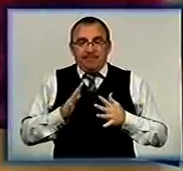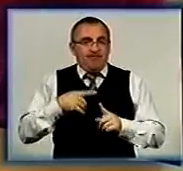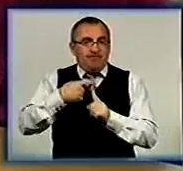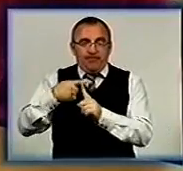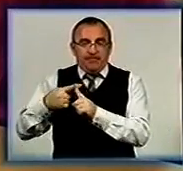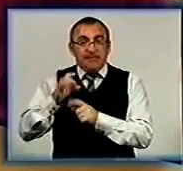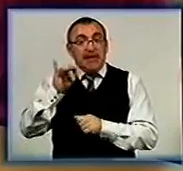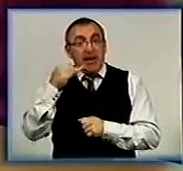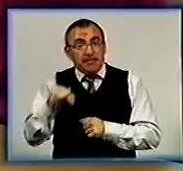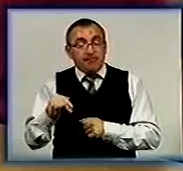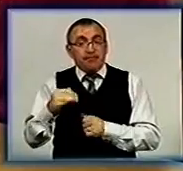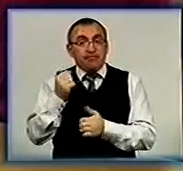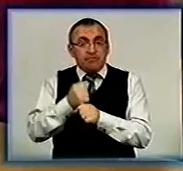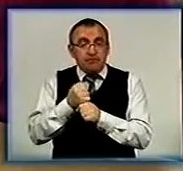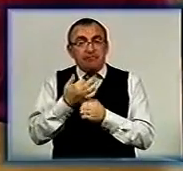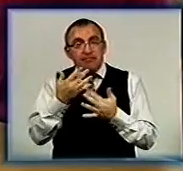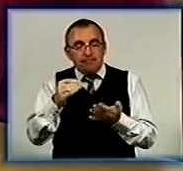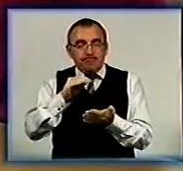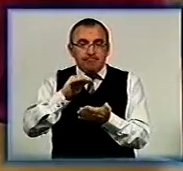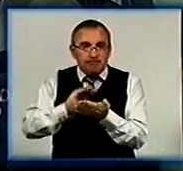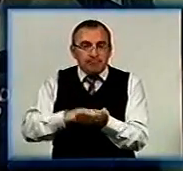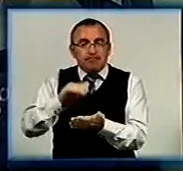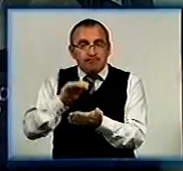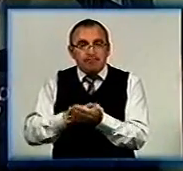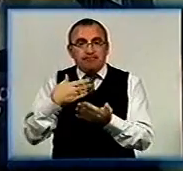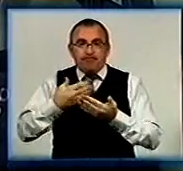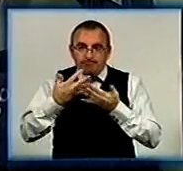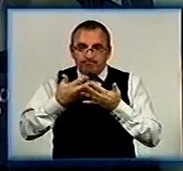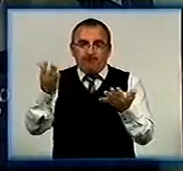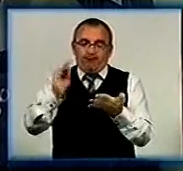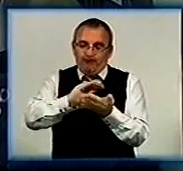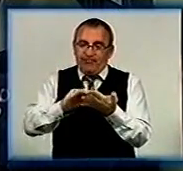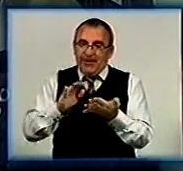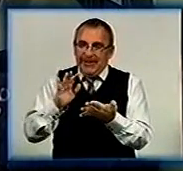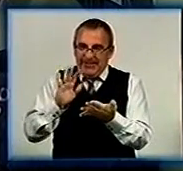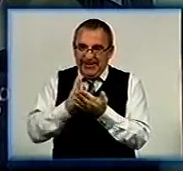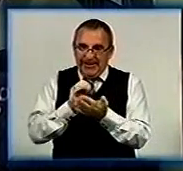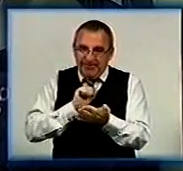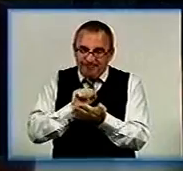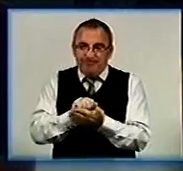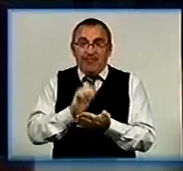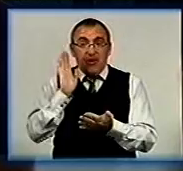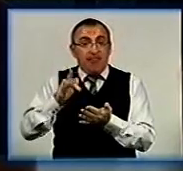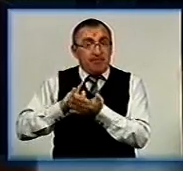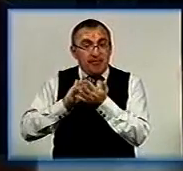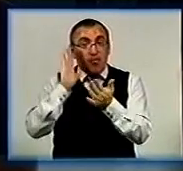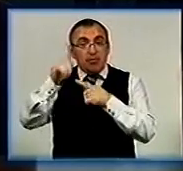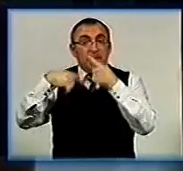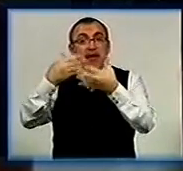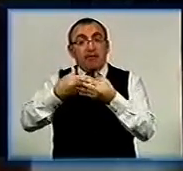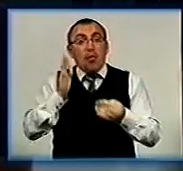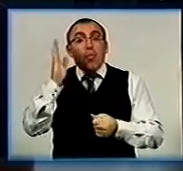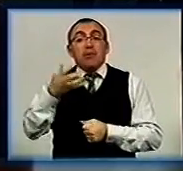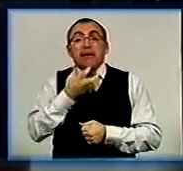Сергій під час подорожі зробив чимало записів. Тепер мріє видати книгу. Планувати ж наступну подорож мандрівники беруть навесні, коли